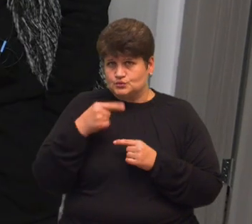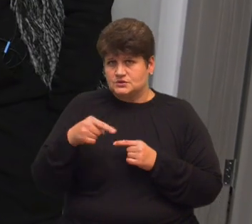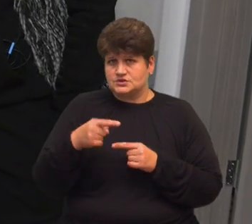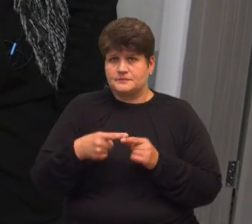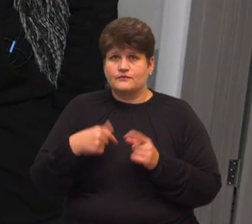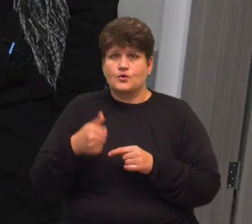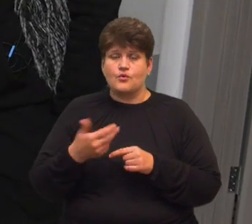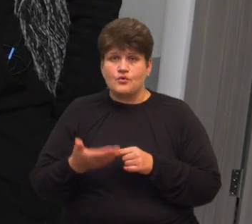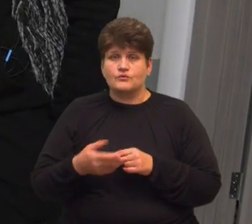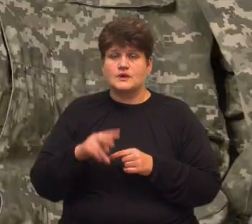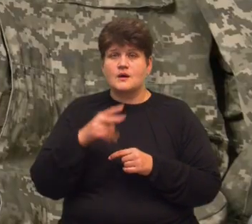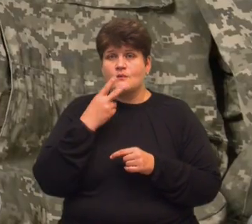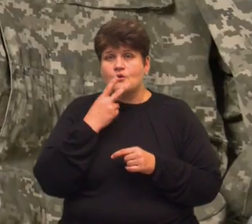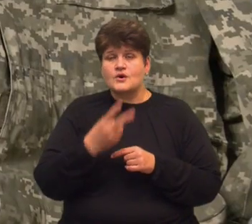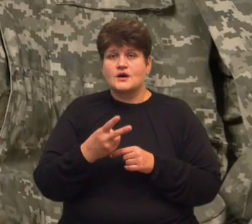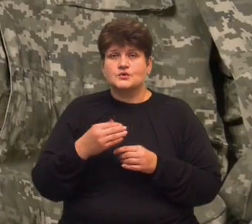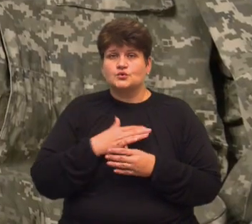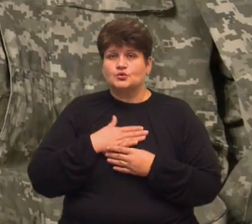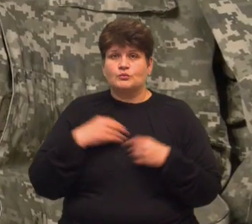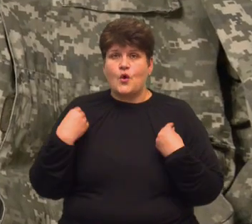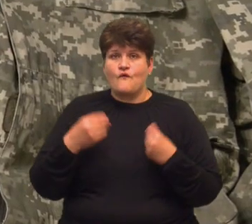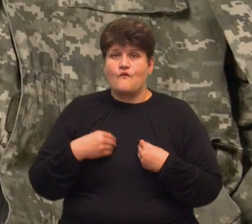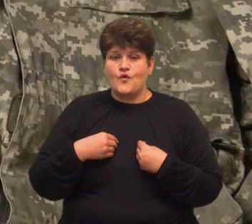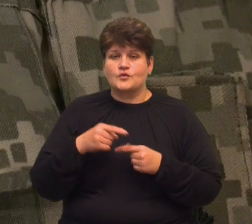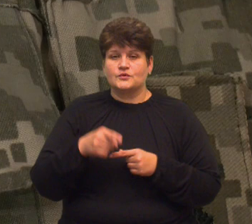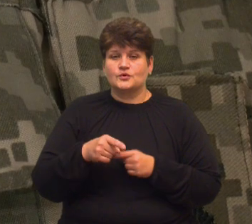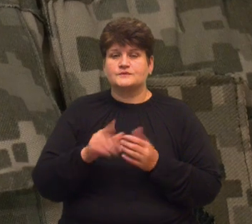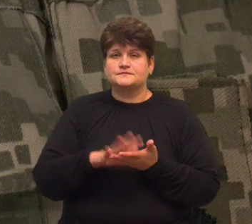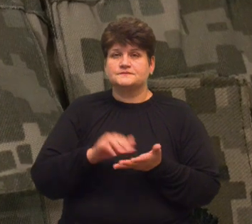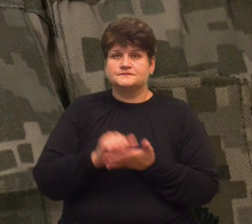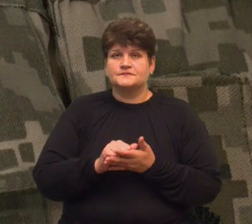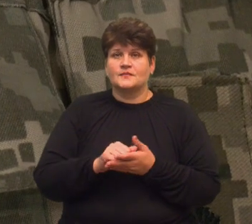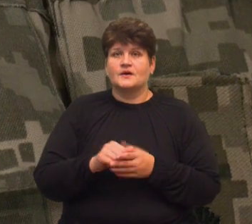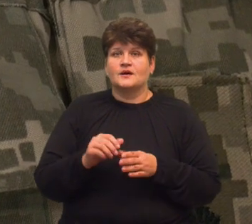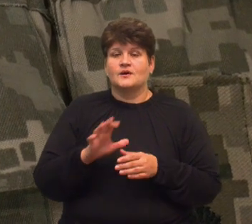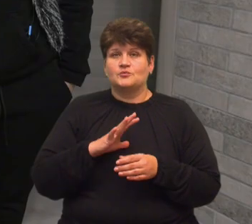Людмила Лій показує улюблену форму чоловіка, каже, його позивний був Брюс.